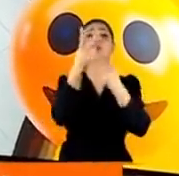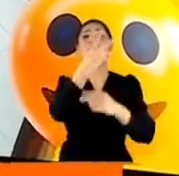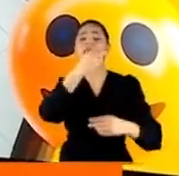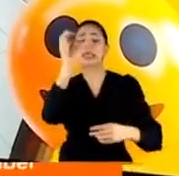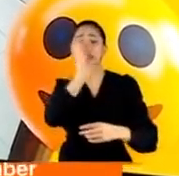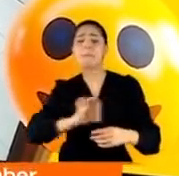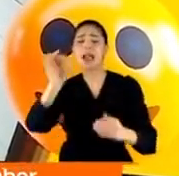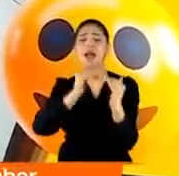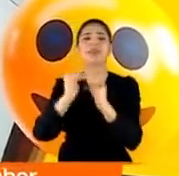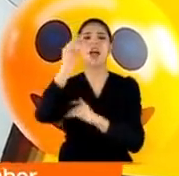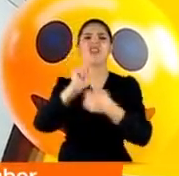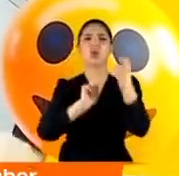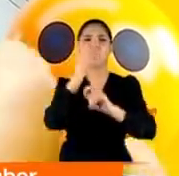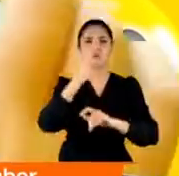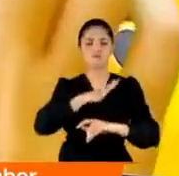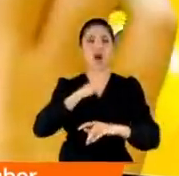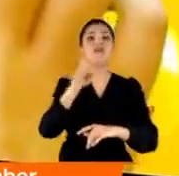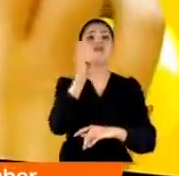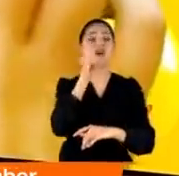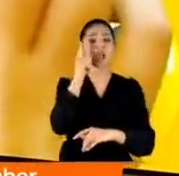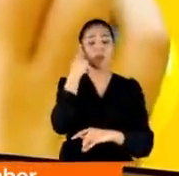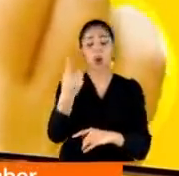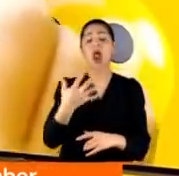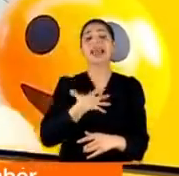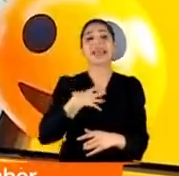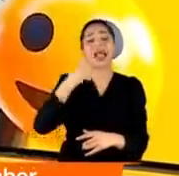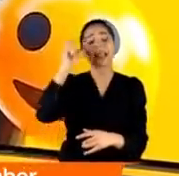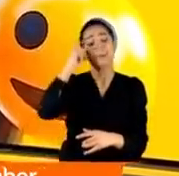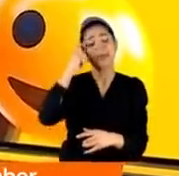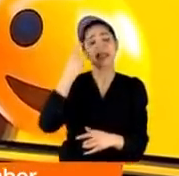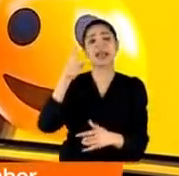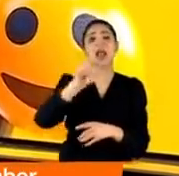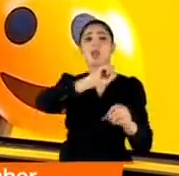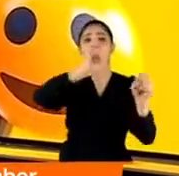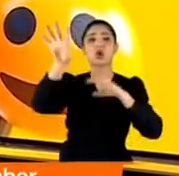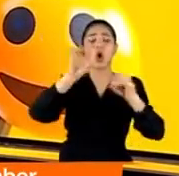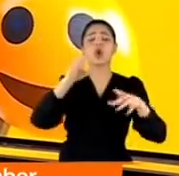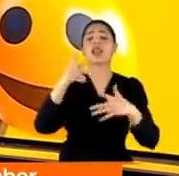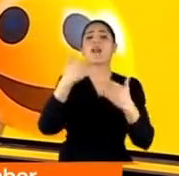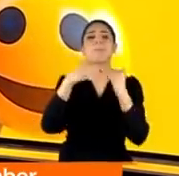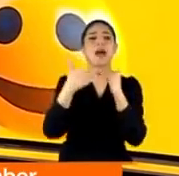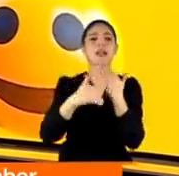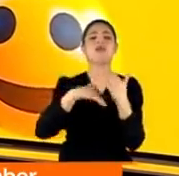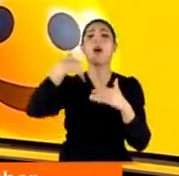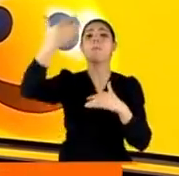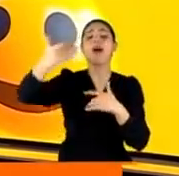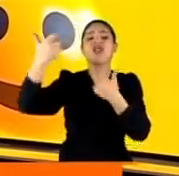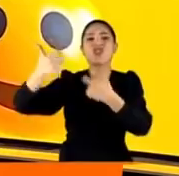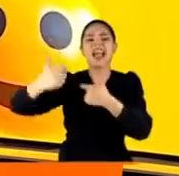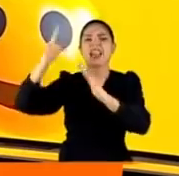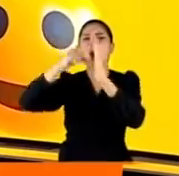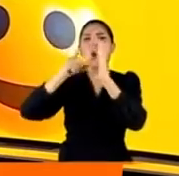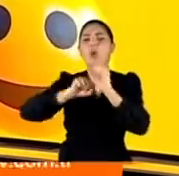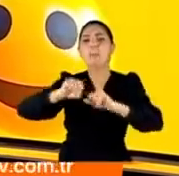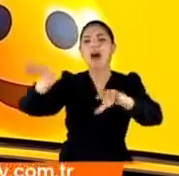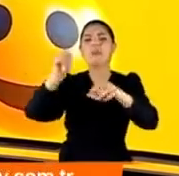milyardan fazla kullanıcısı bulunan WhatsApp, kişisel verilerin yani birbirimize gönderdiğimiz iletilerin başka platformlarla